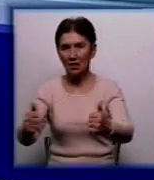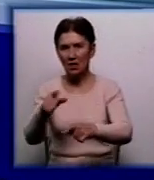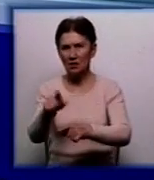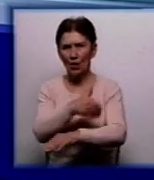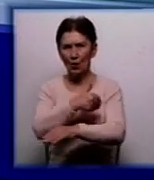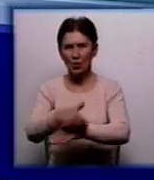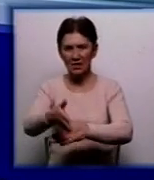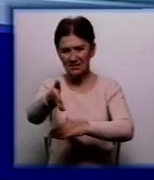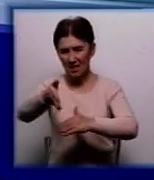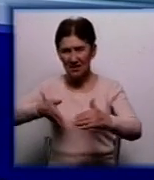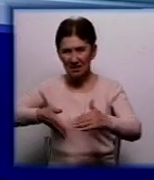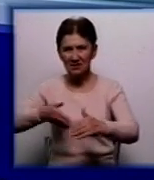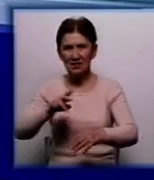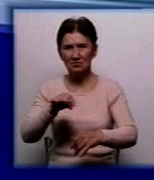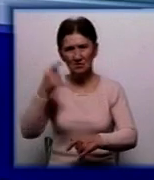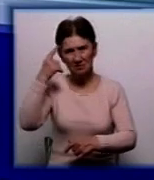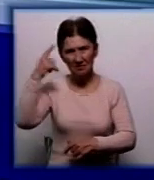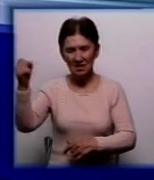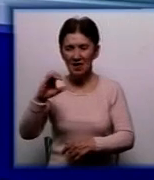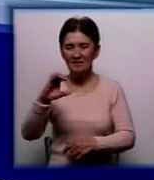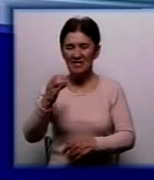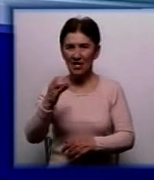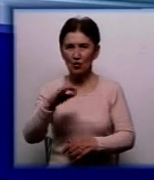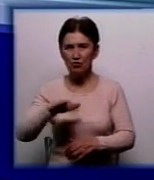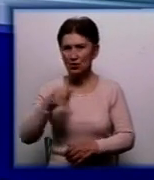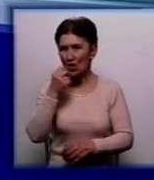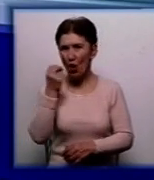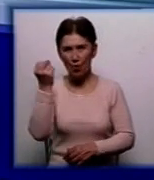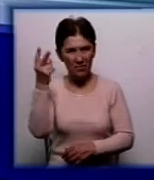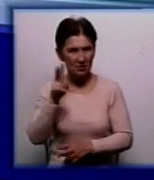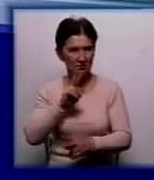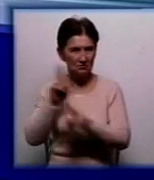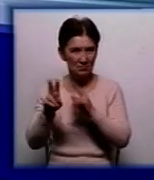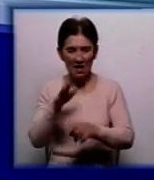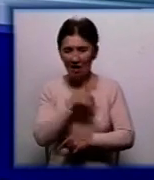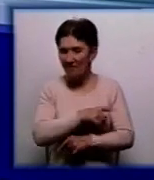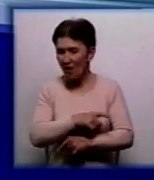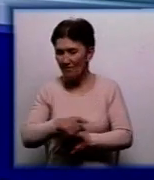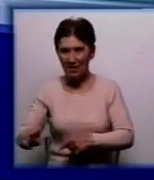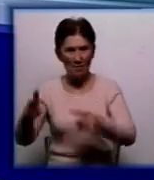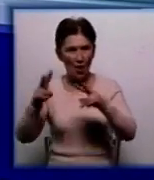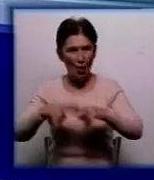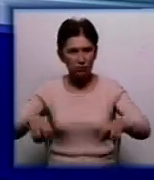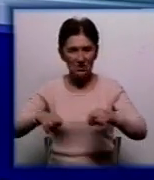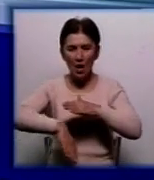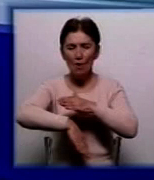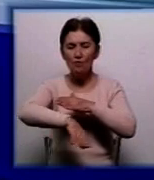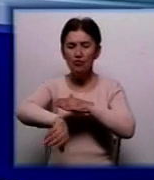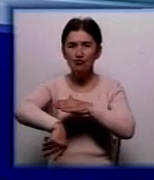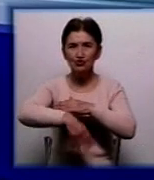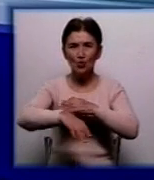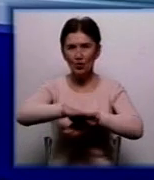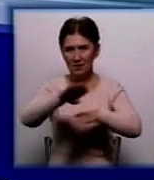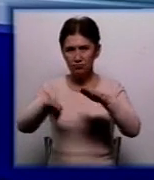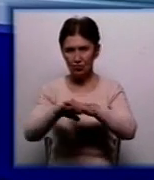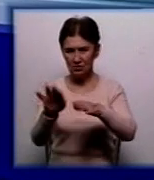Короленка та Тельмана надійшло у водоканал у середу після обіду. Під час обстеження працівники виявили пустоти під проїжджою частиною,